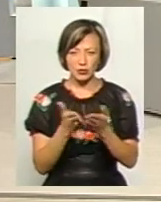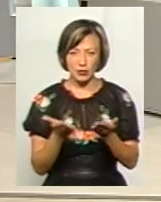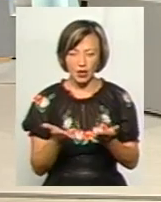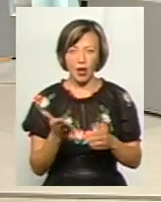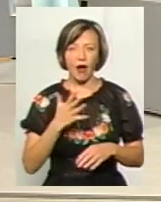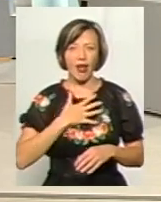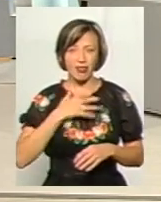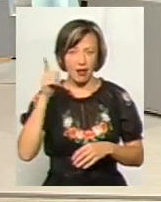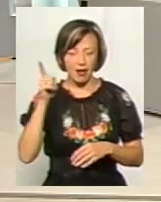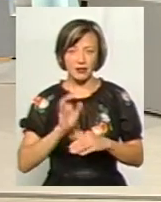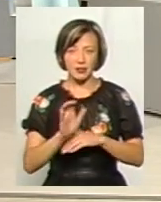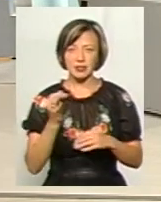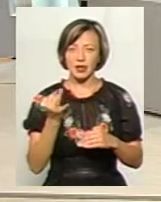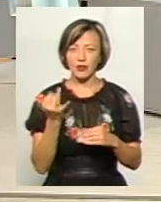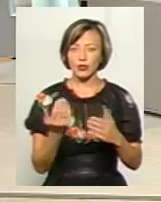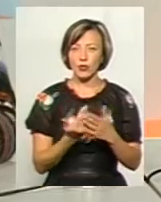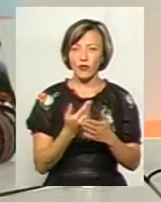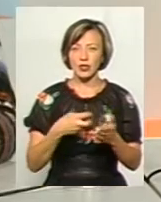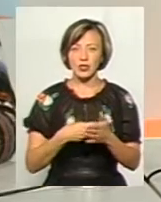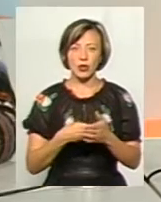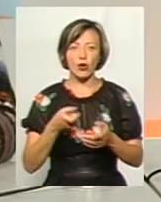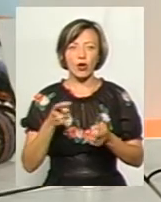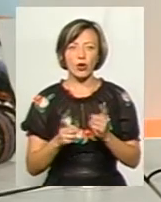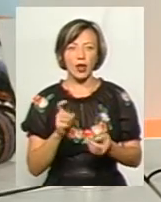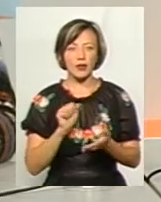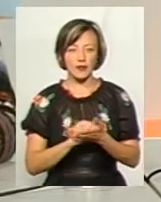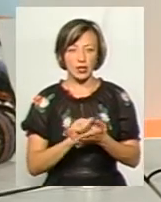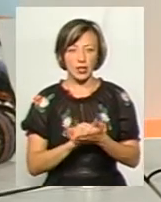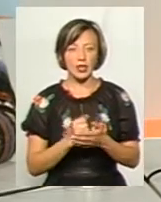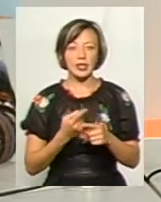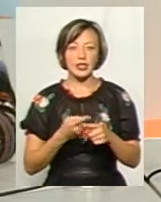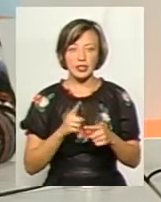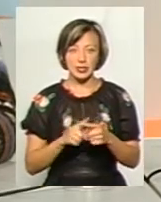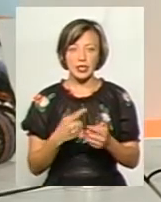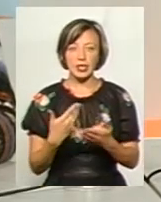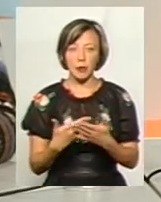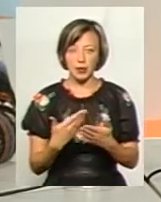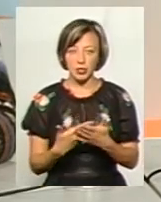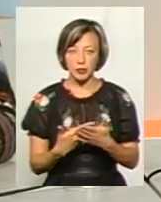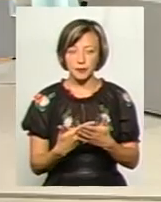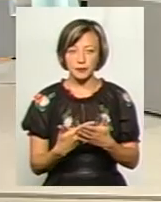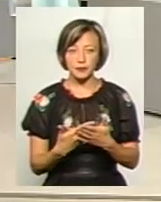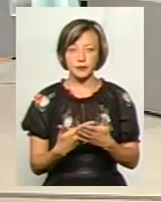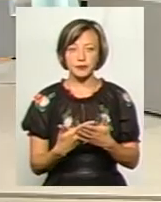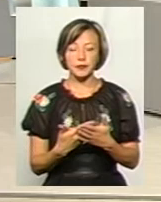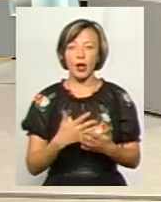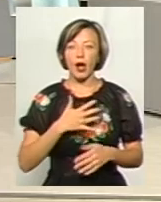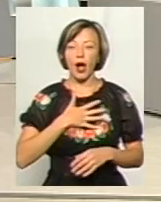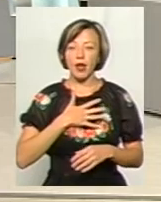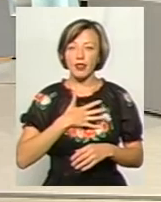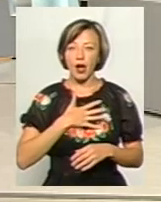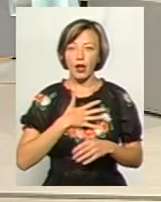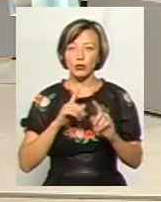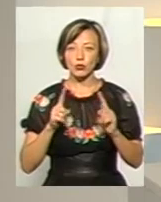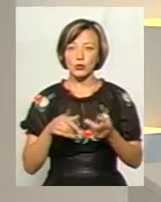ну, наукові, дуже цікаві, там, нові листи, оригінальне видання, ну, оце на прикладі того, що вона каже. Канада, до речі, дуже сильно сприяє